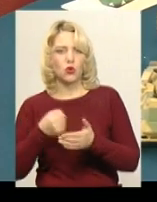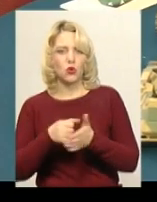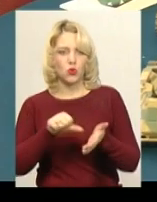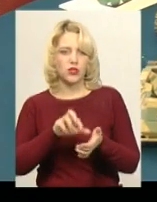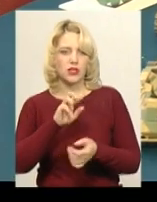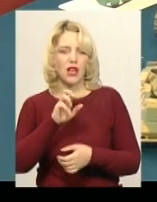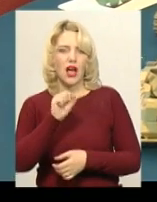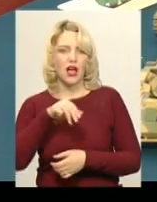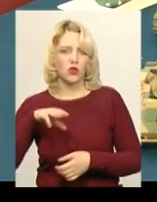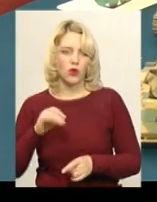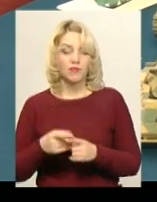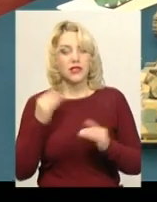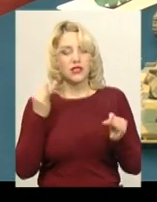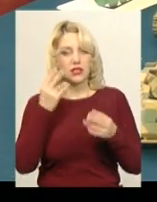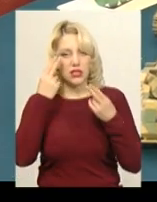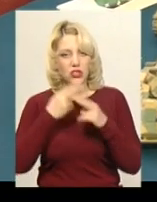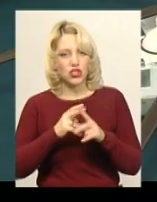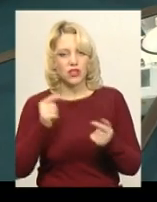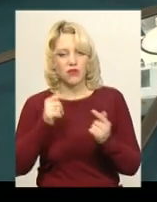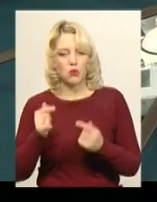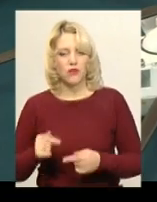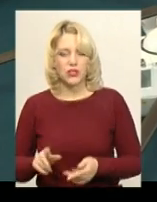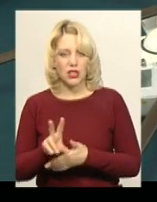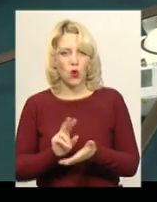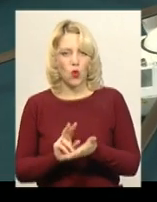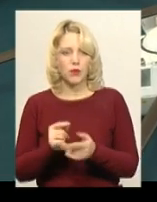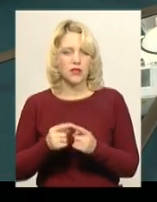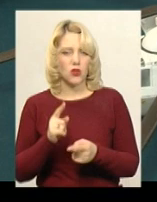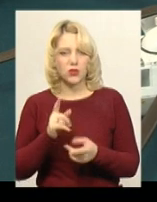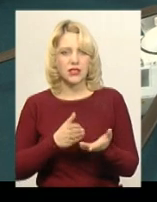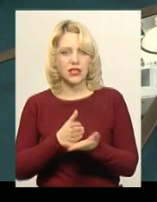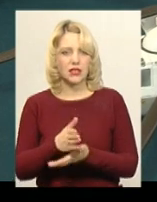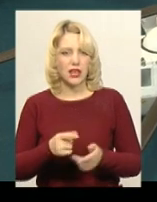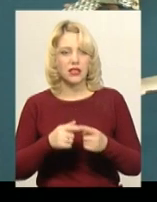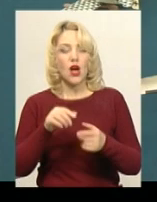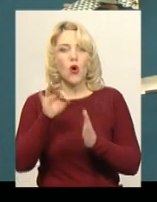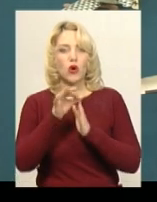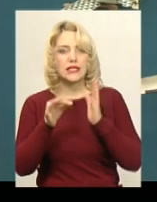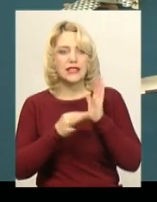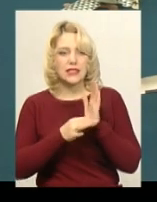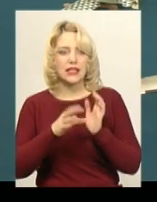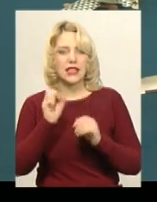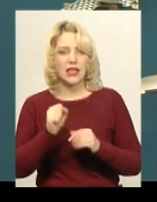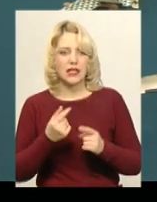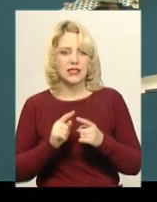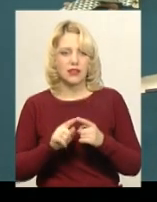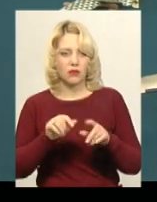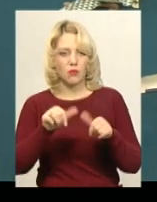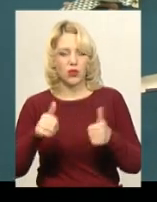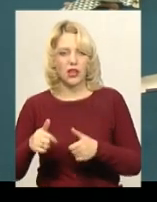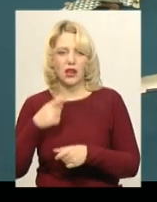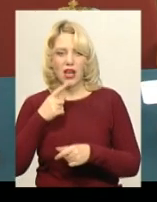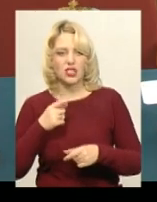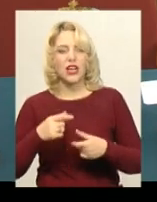АТО. Історична та технічна відповідність копії прототипу – один із критеріїв оцінки моделі на стендових змаганнях, каже завідувач лабораторії